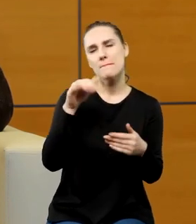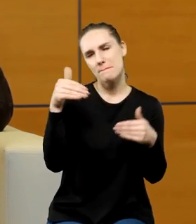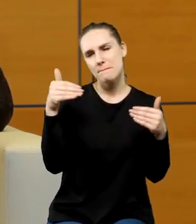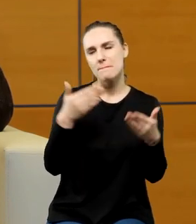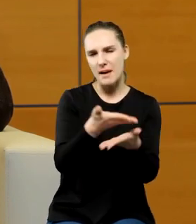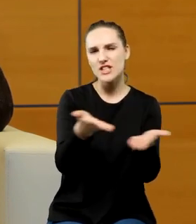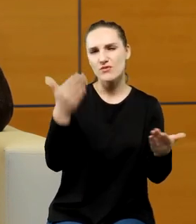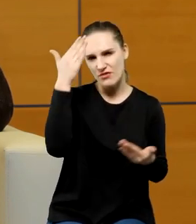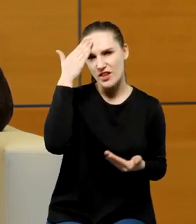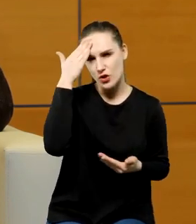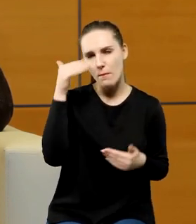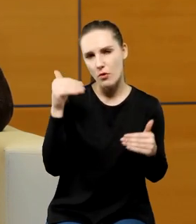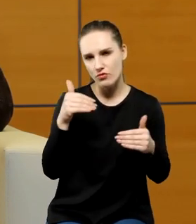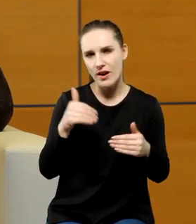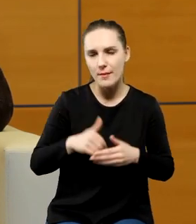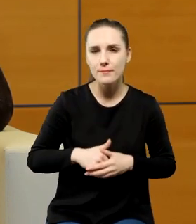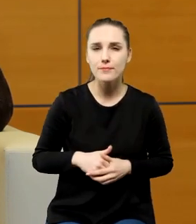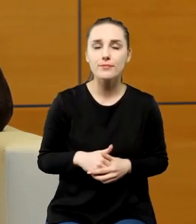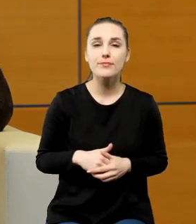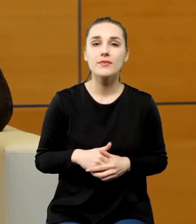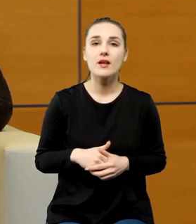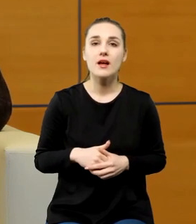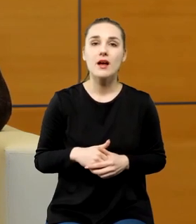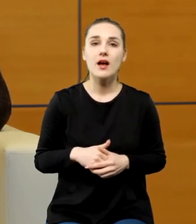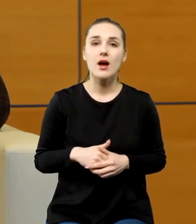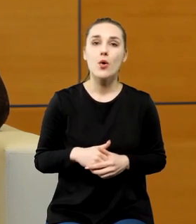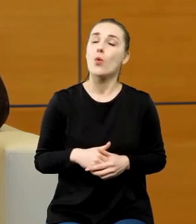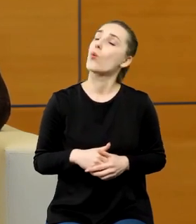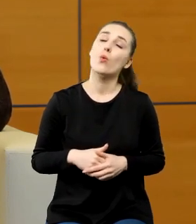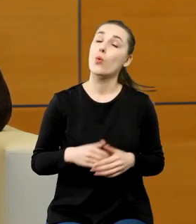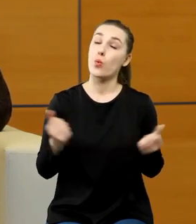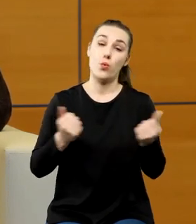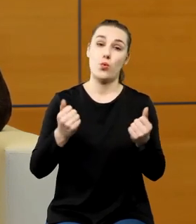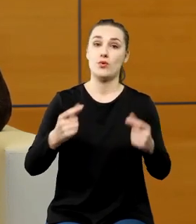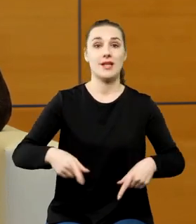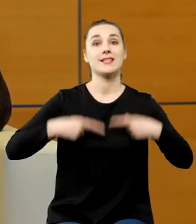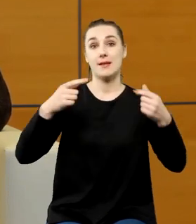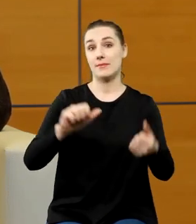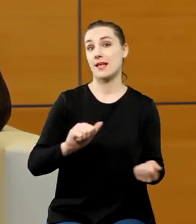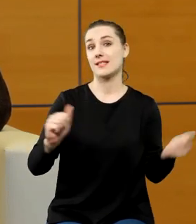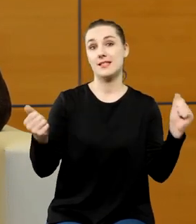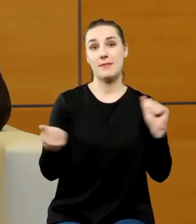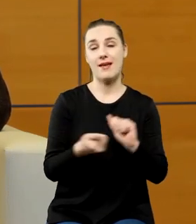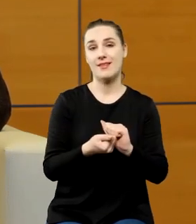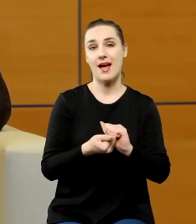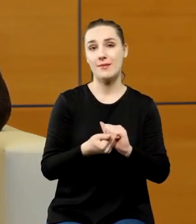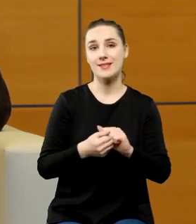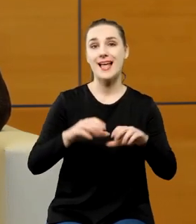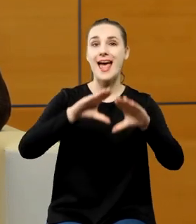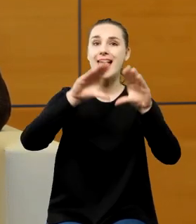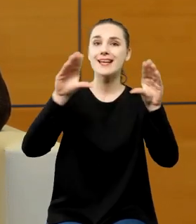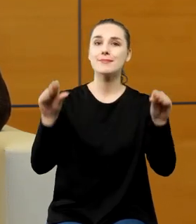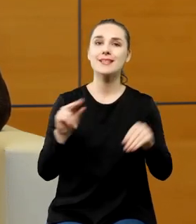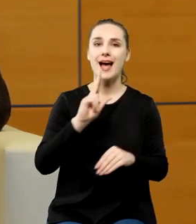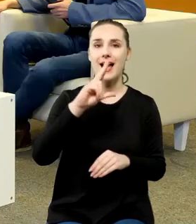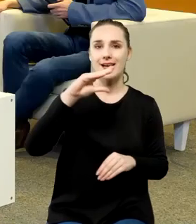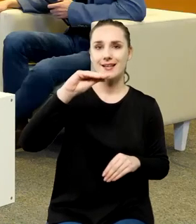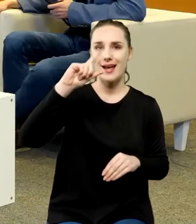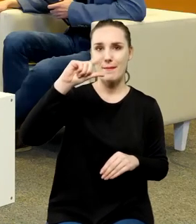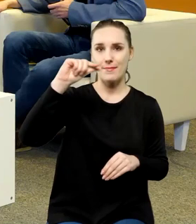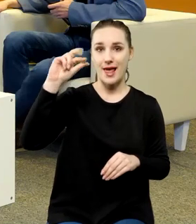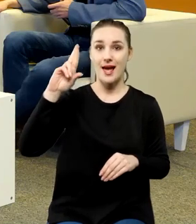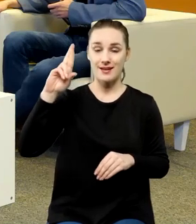kolejny taki wielki przewrót to są elipsy Keplera, więc system